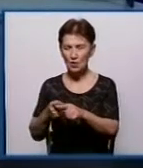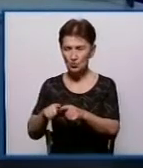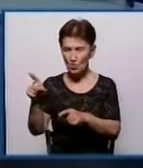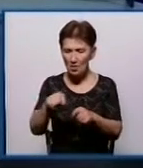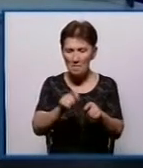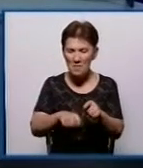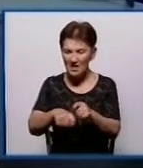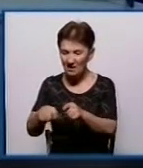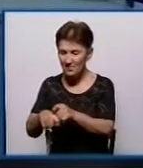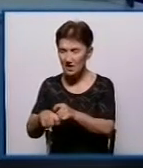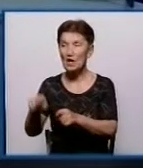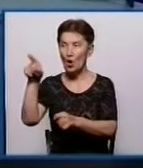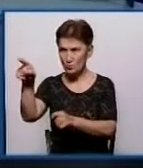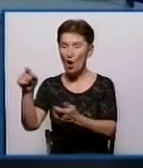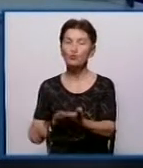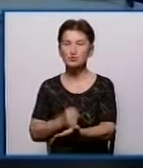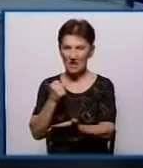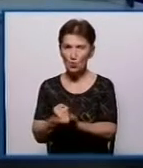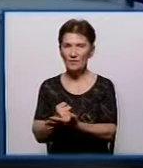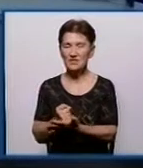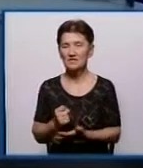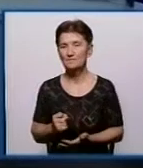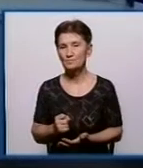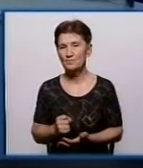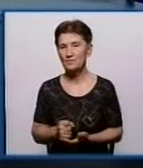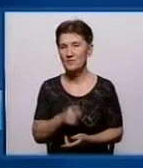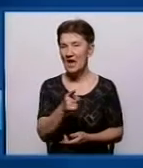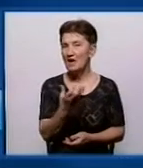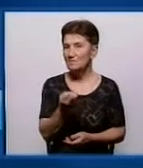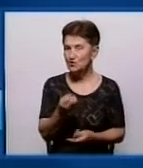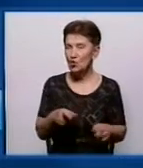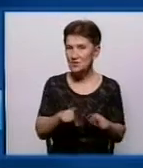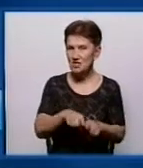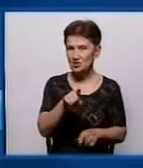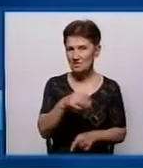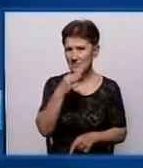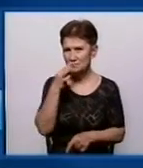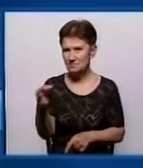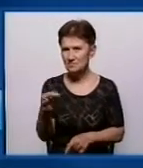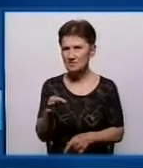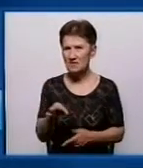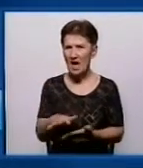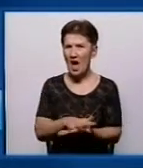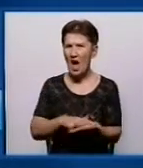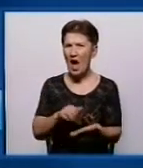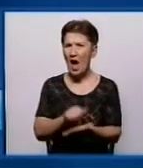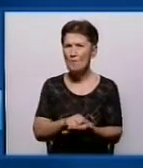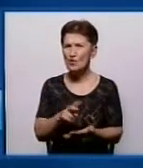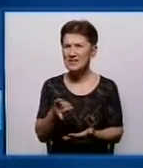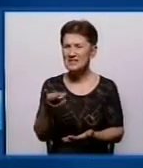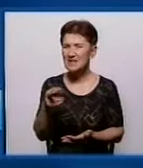встановлювати. Ще серед причин зазначено також збільшення амортизаційних відрахувань в